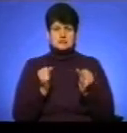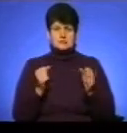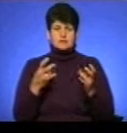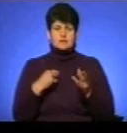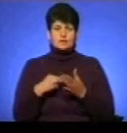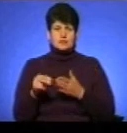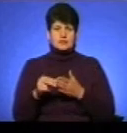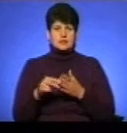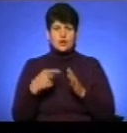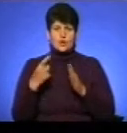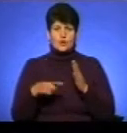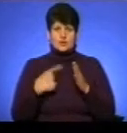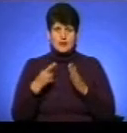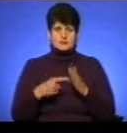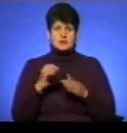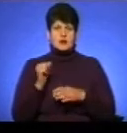колеса, акумулятори,